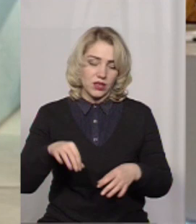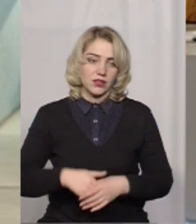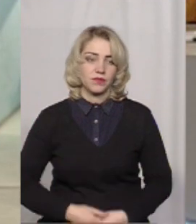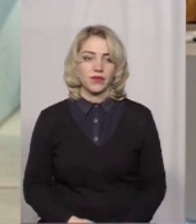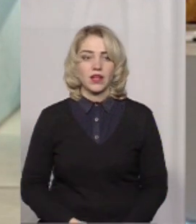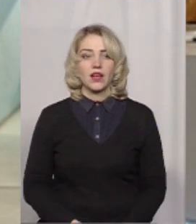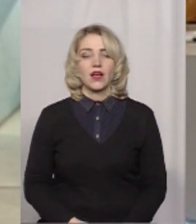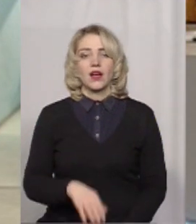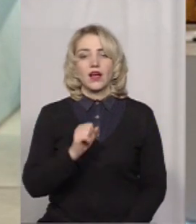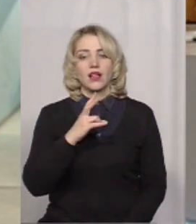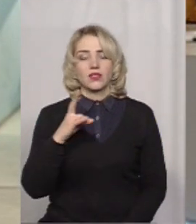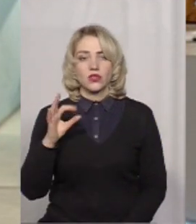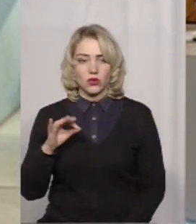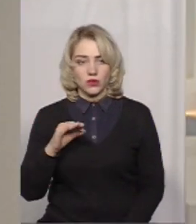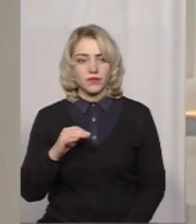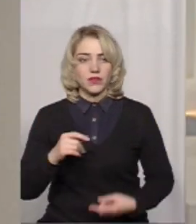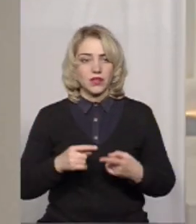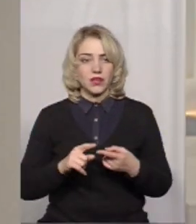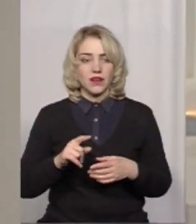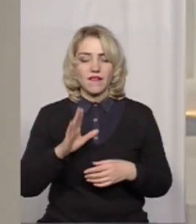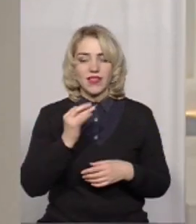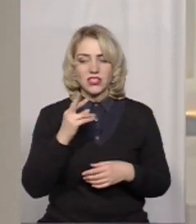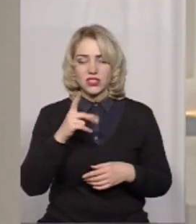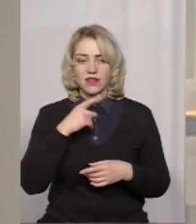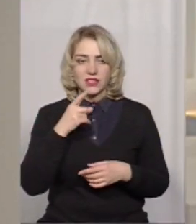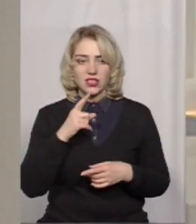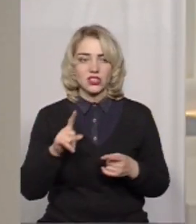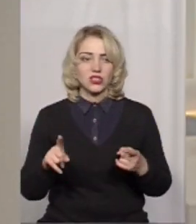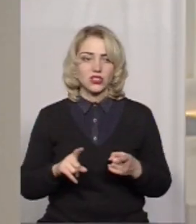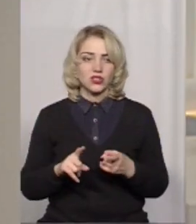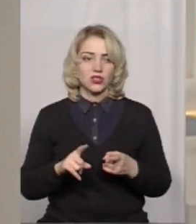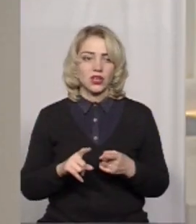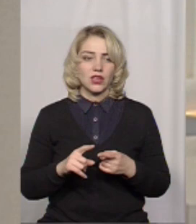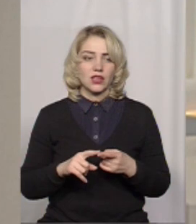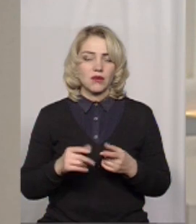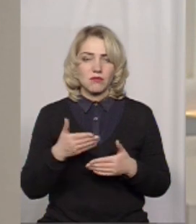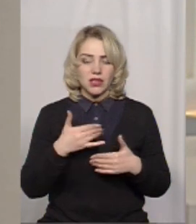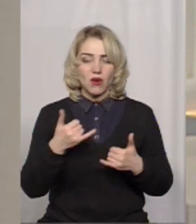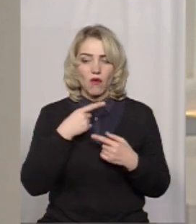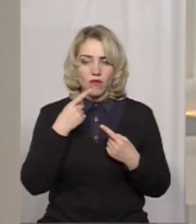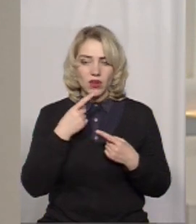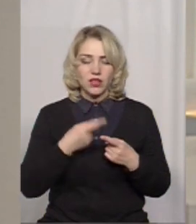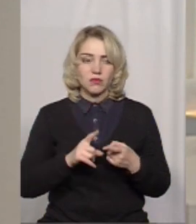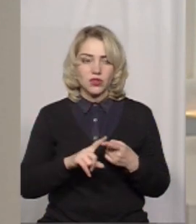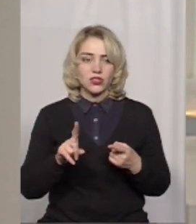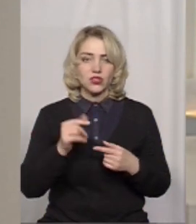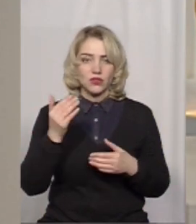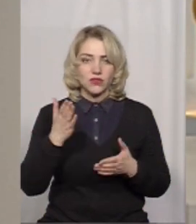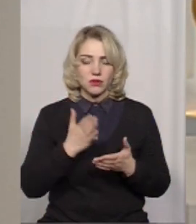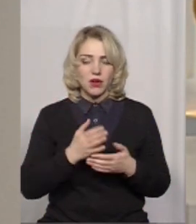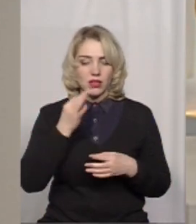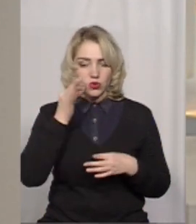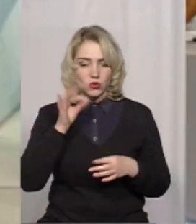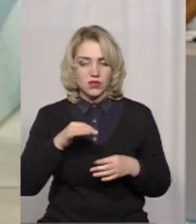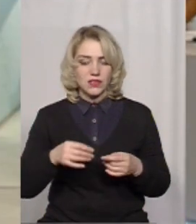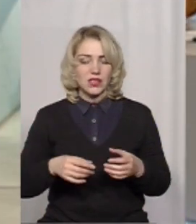Анна, В'ячеслав зауважив про те, що в конкурсній комісії буде керівник Астару. Оскільки ми вже говорили про те, що ви маєте доосвіт